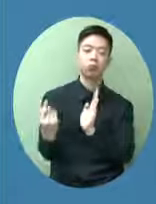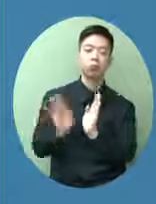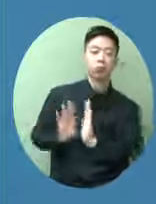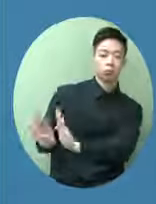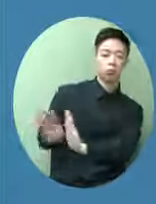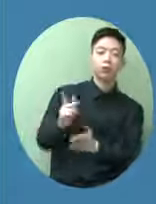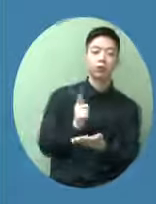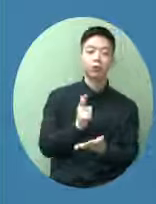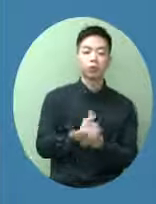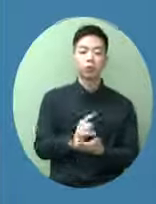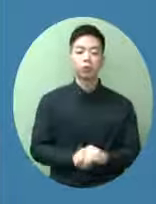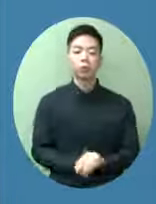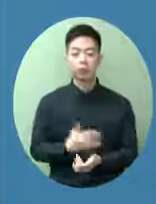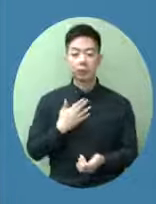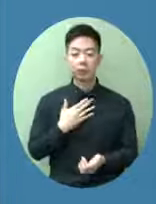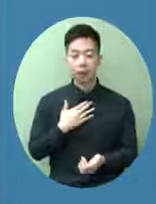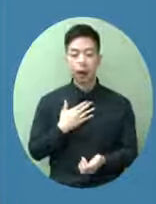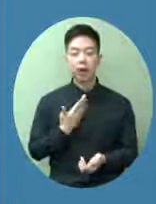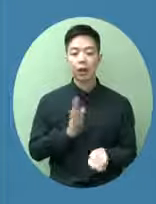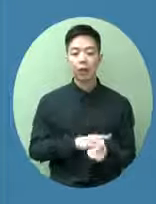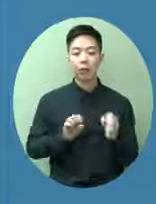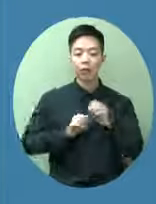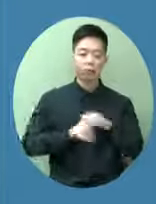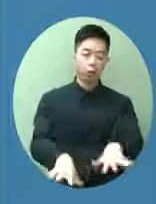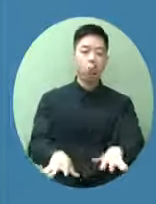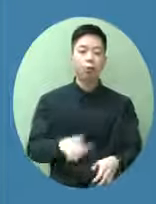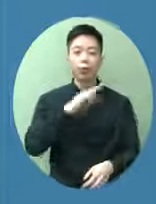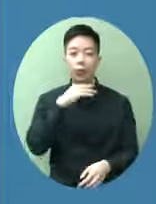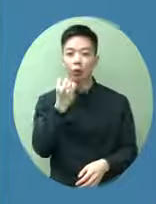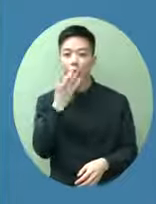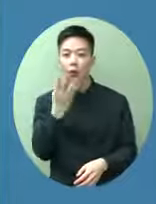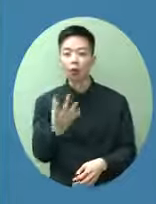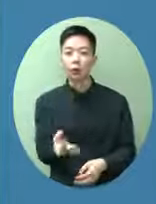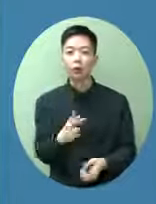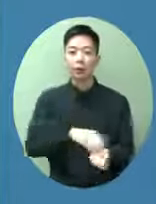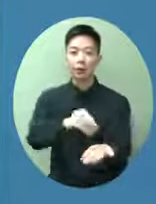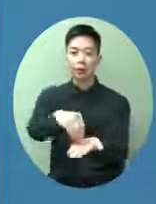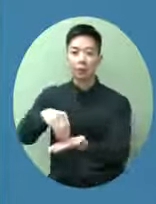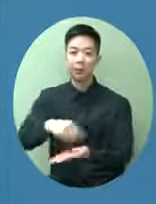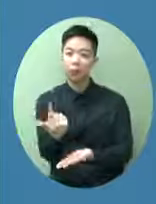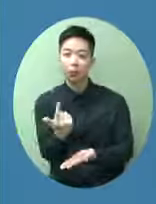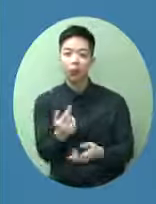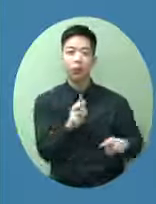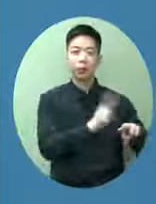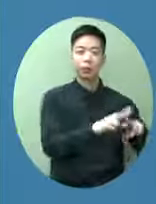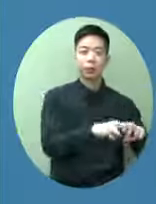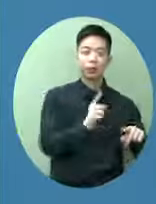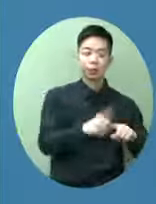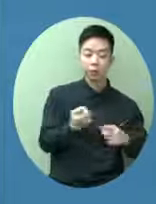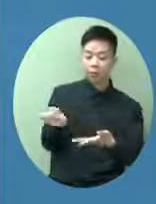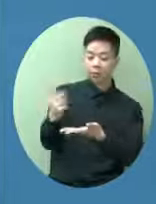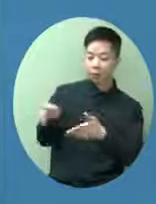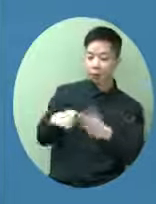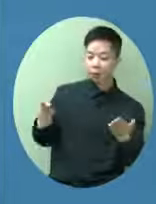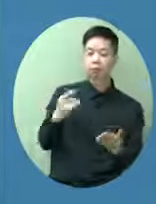亦都容易走入社區我們是很難說服中央是讓我們通內地就是說免檢疫